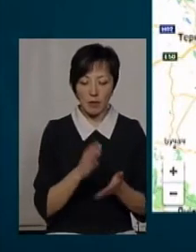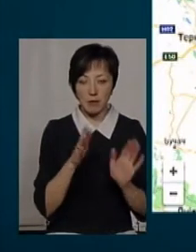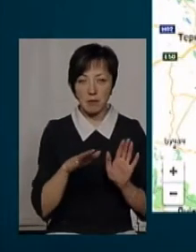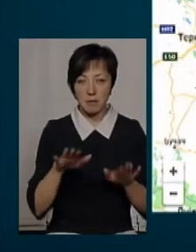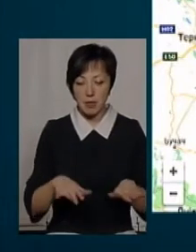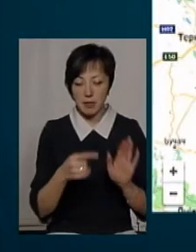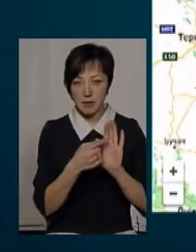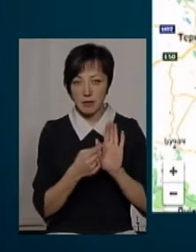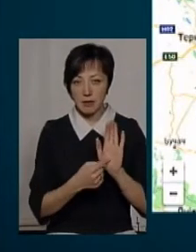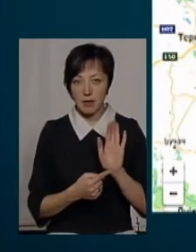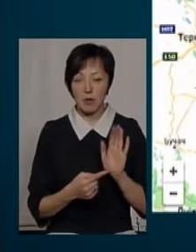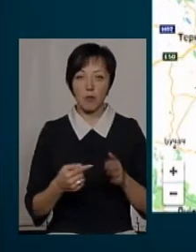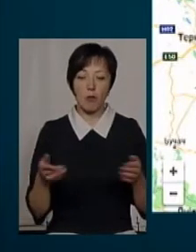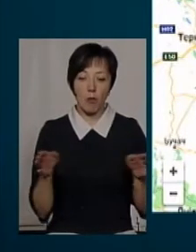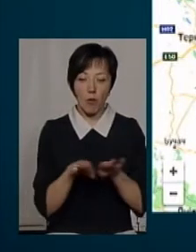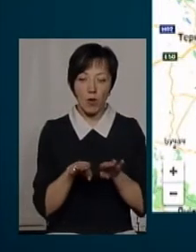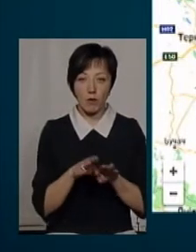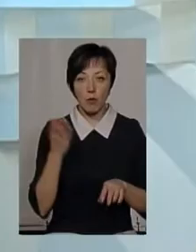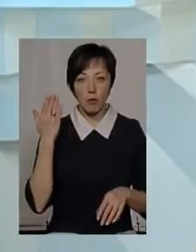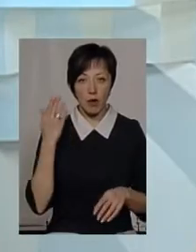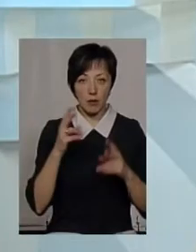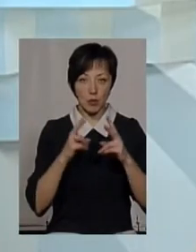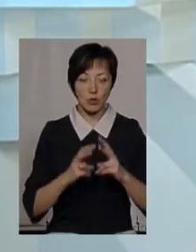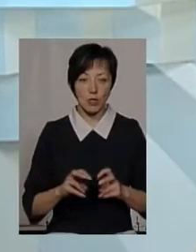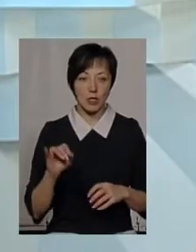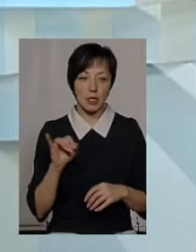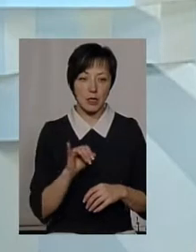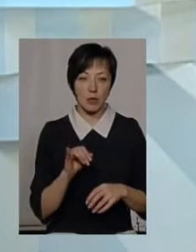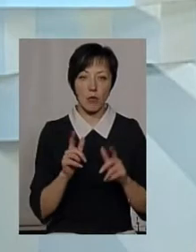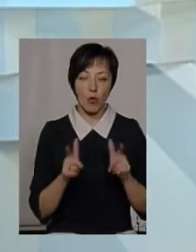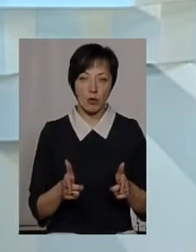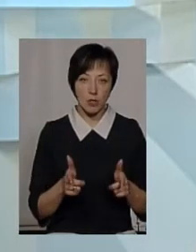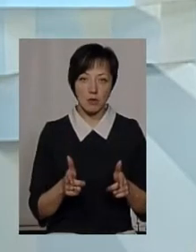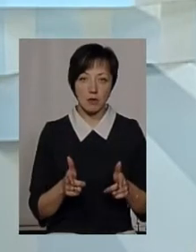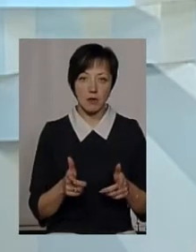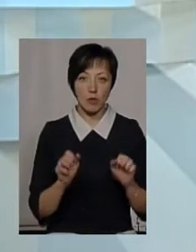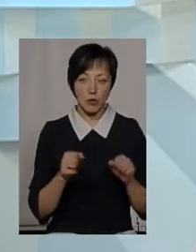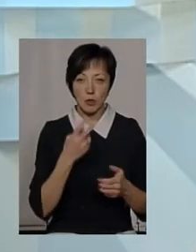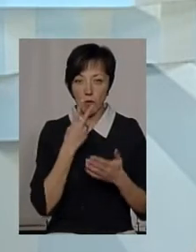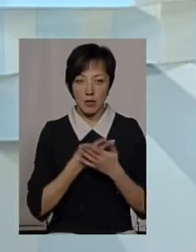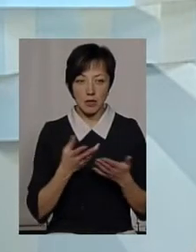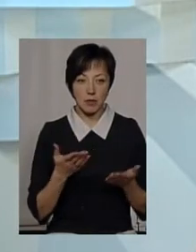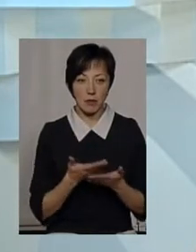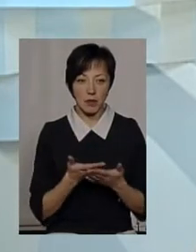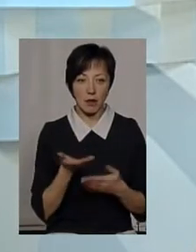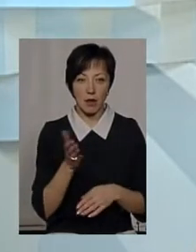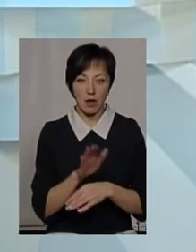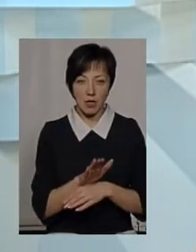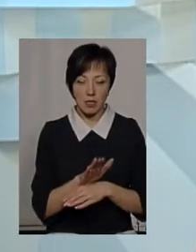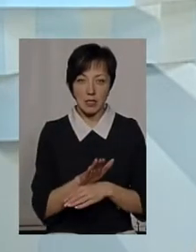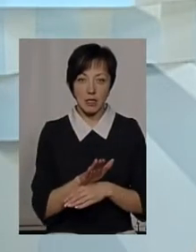вони порівнюють їх зі своїми попередніми дослідженнями і погоджують. Ось я можу, наприклад, показати наказ,